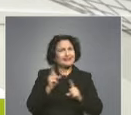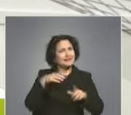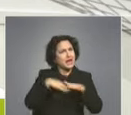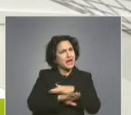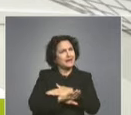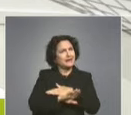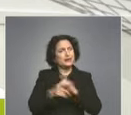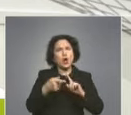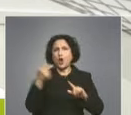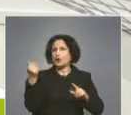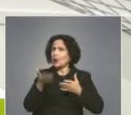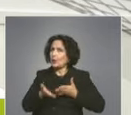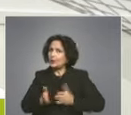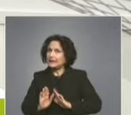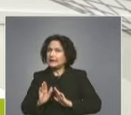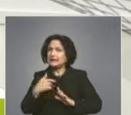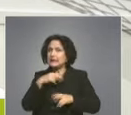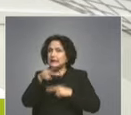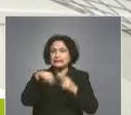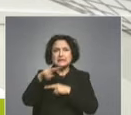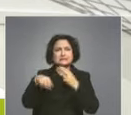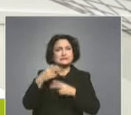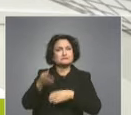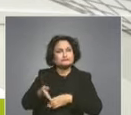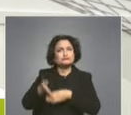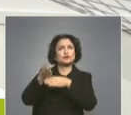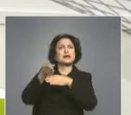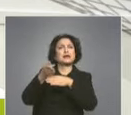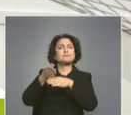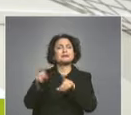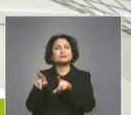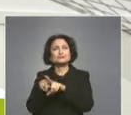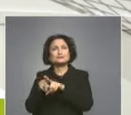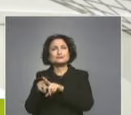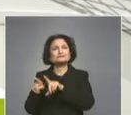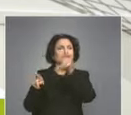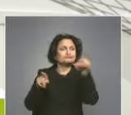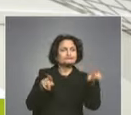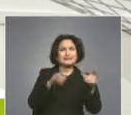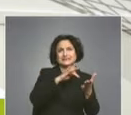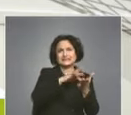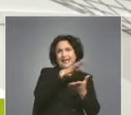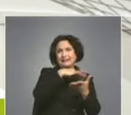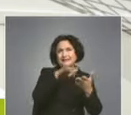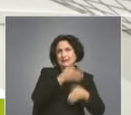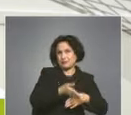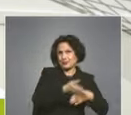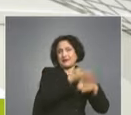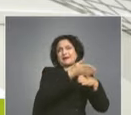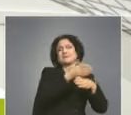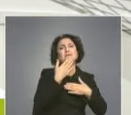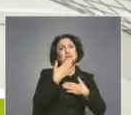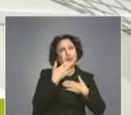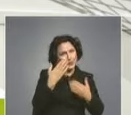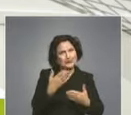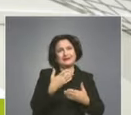родителите по най-бързия начин да потърсят тяхното съдействие, те пък да потърсят задействие от вас. Благодаря ви още еднъж и успех на вашата